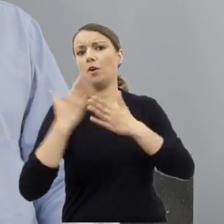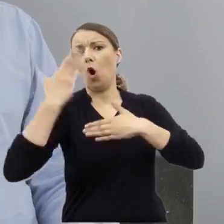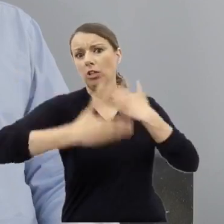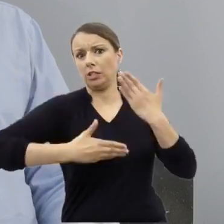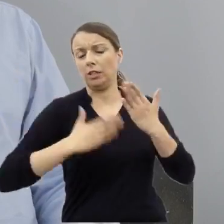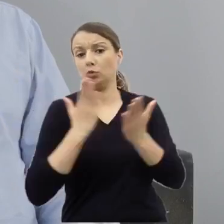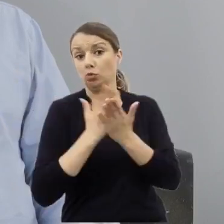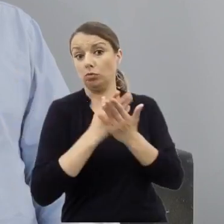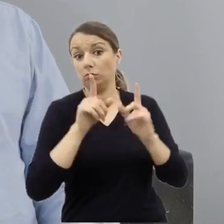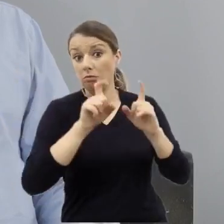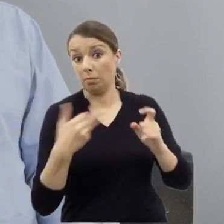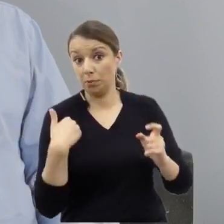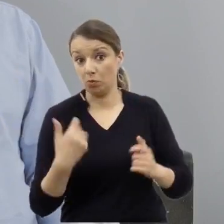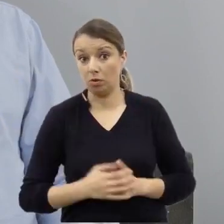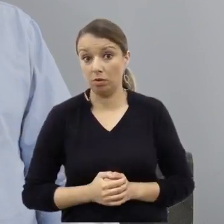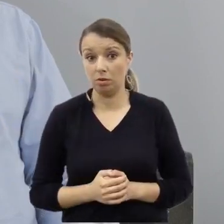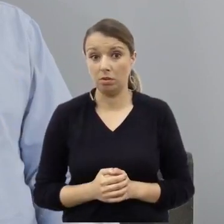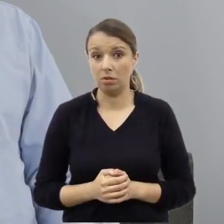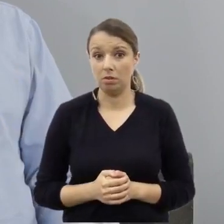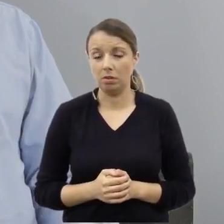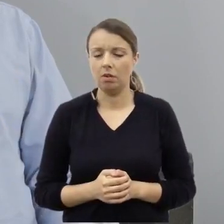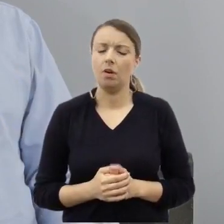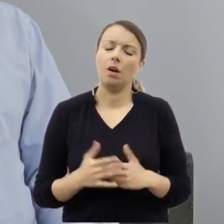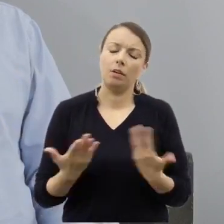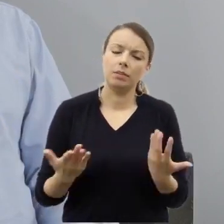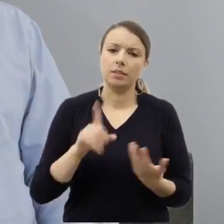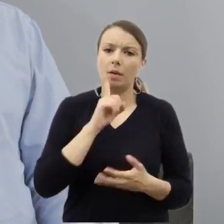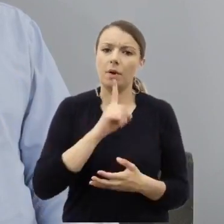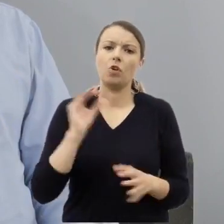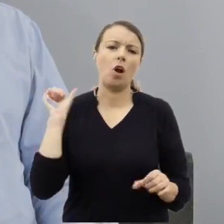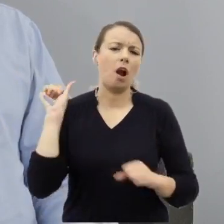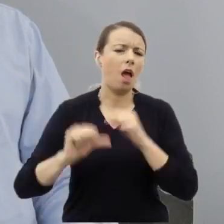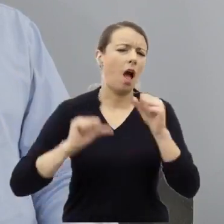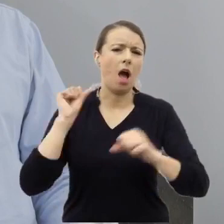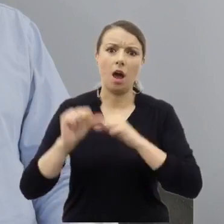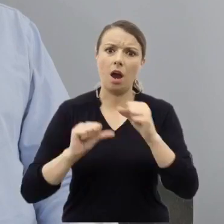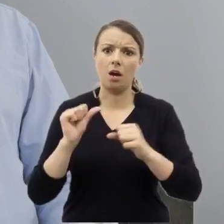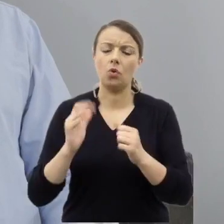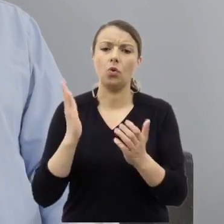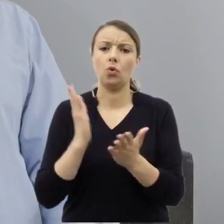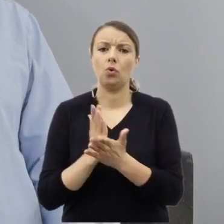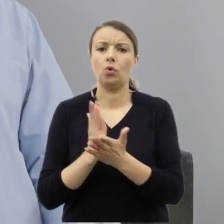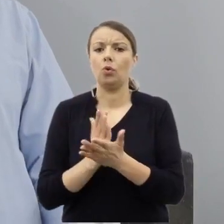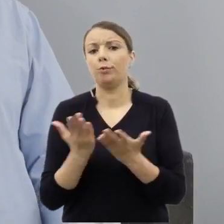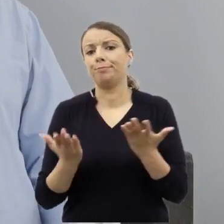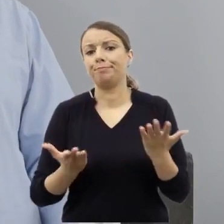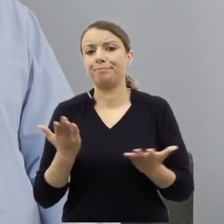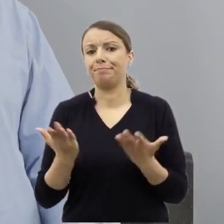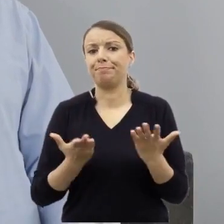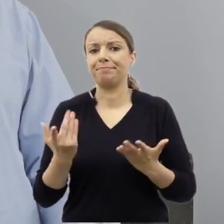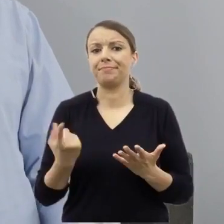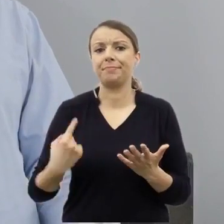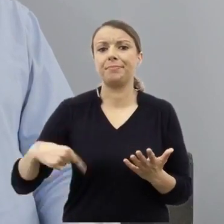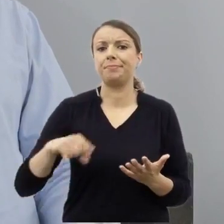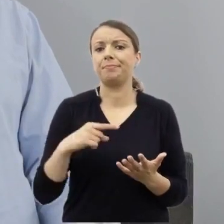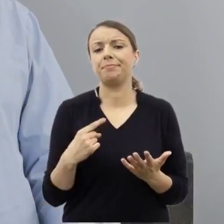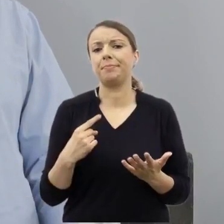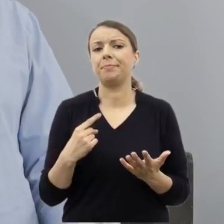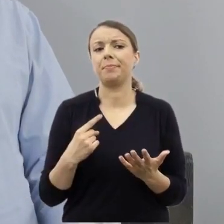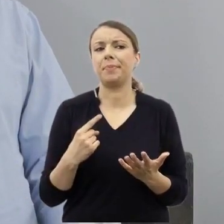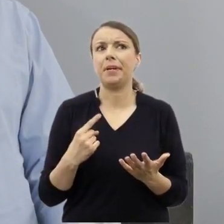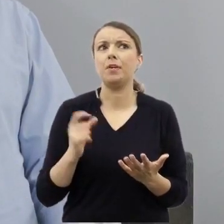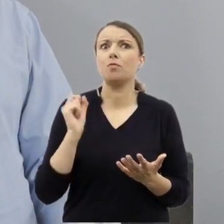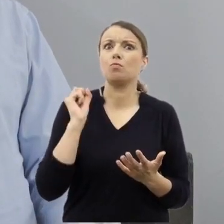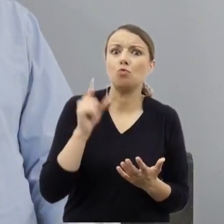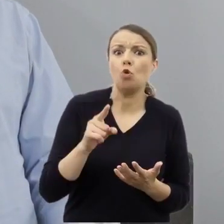Trudno jest, znaczy od wielu, wielu lat mamy do czynienia z tą tezą o